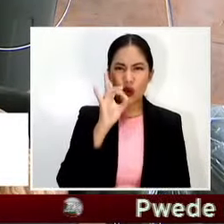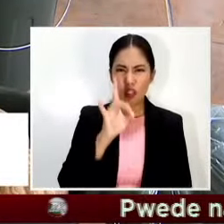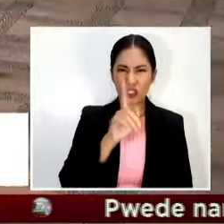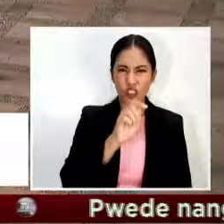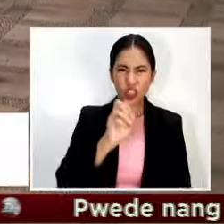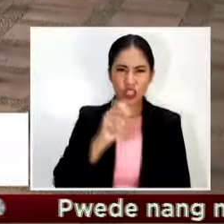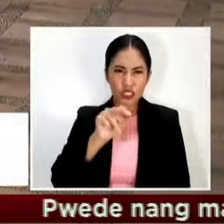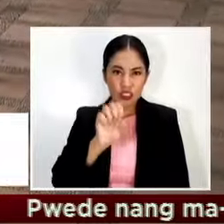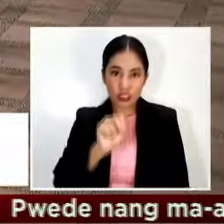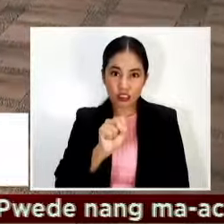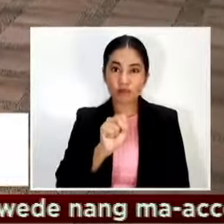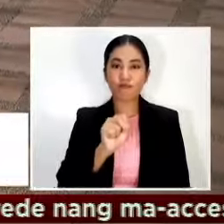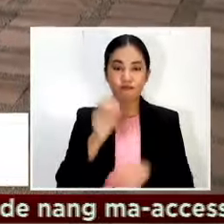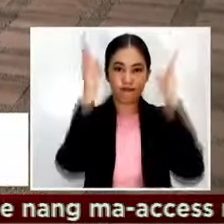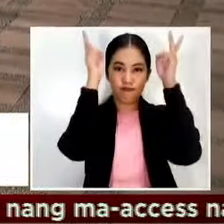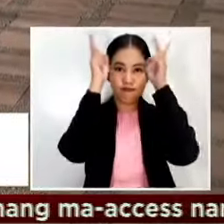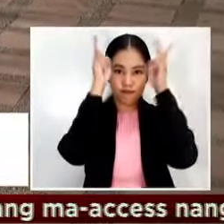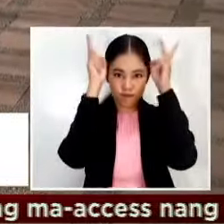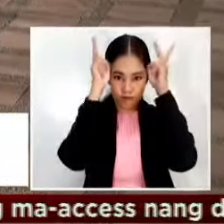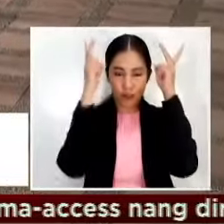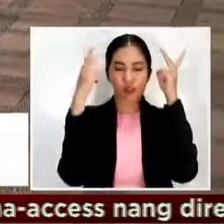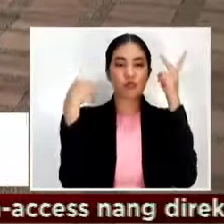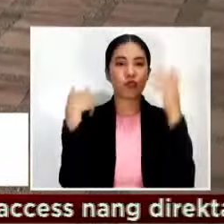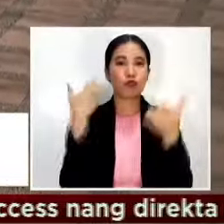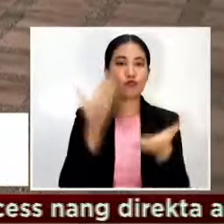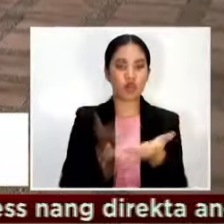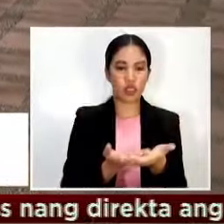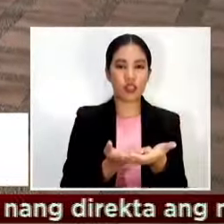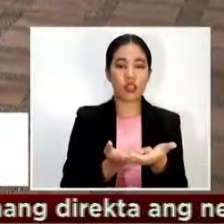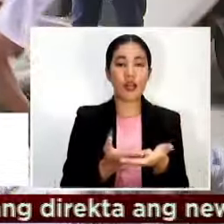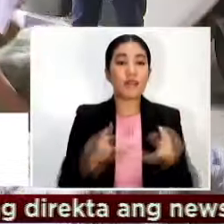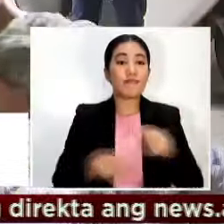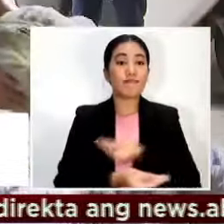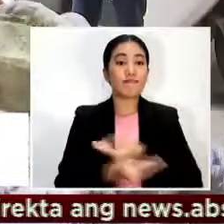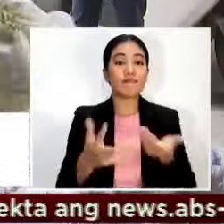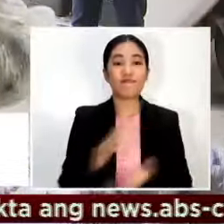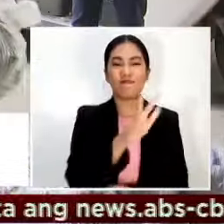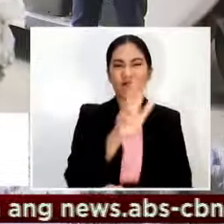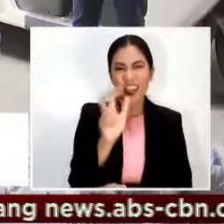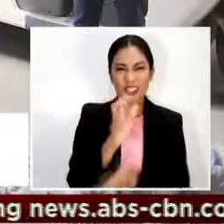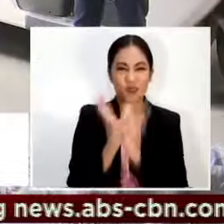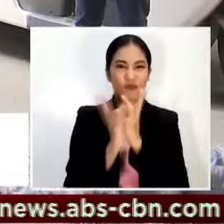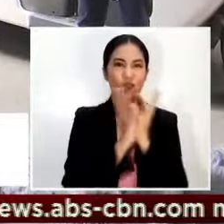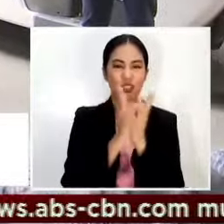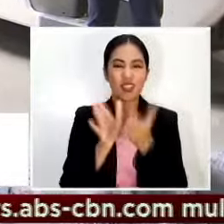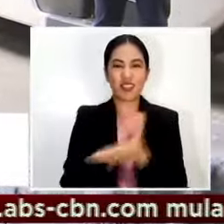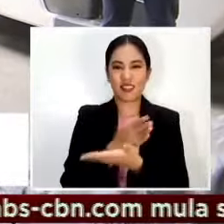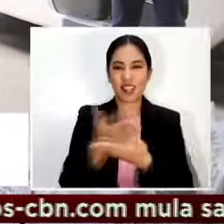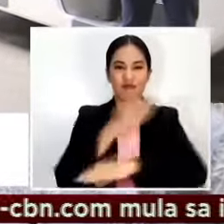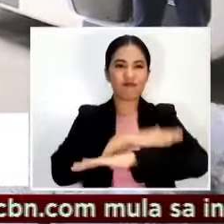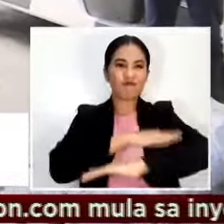Luzon Ipamimigay ito sa 300 community pantries sa buong Metro Manila Ayon sa